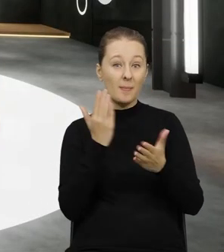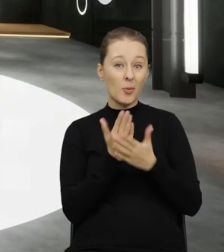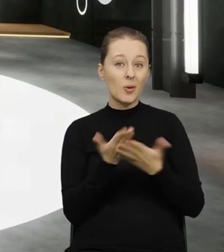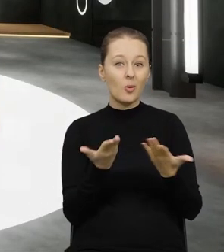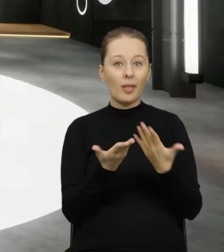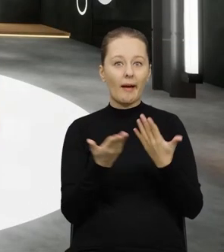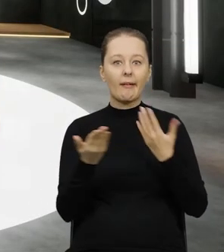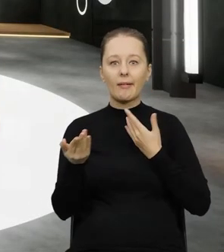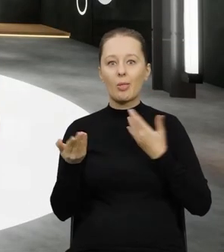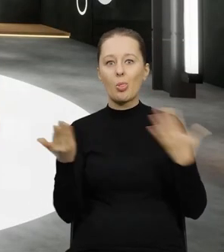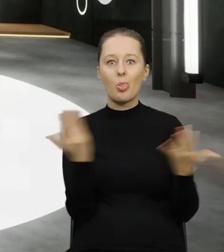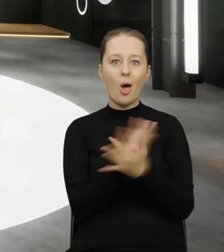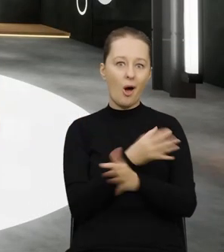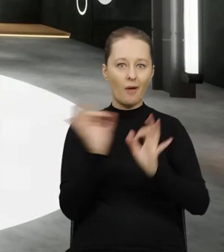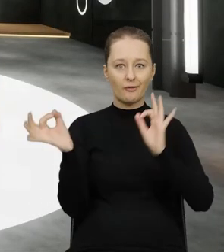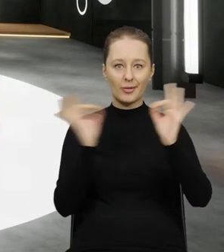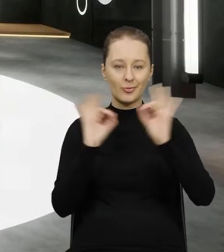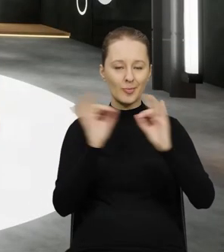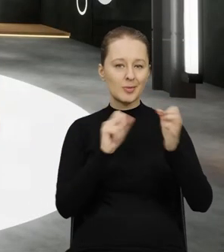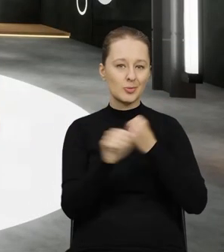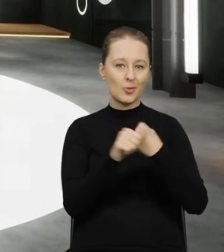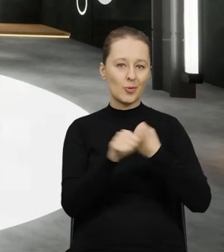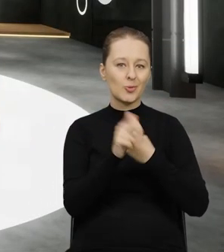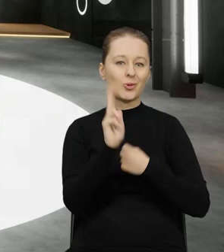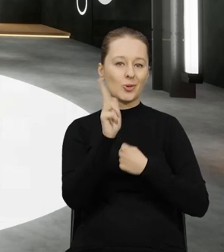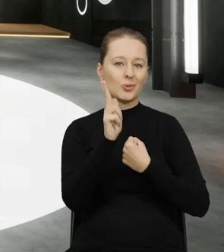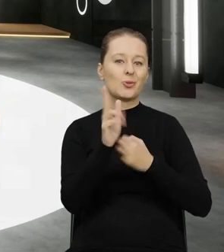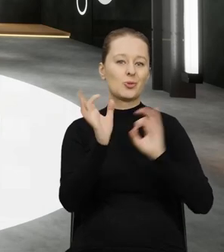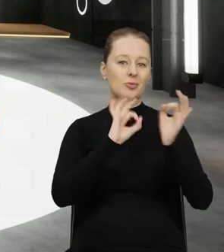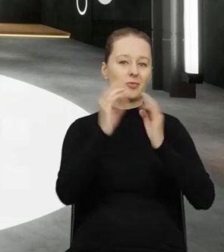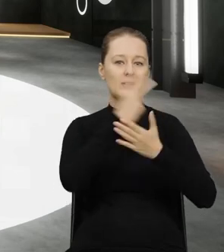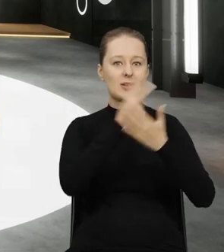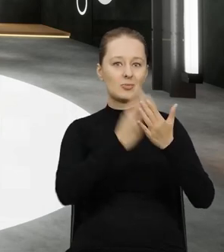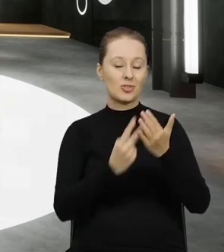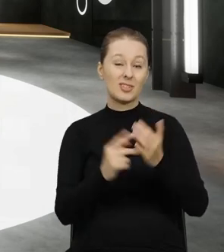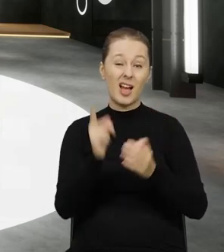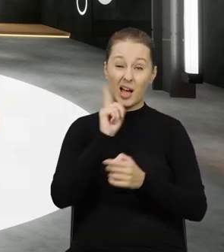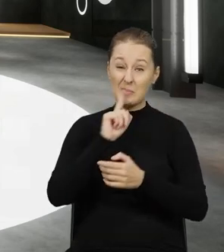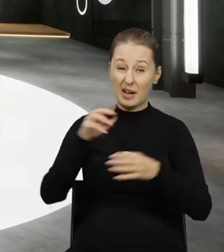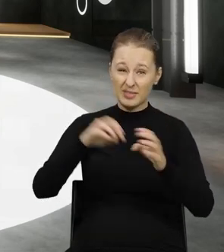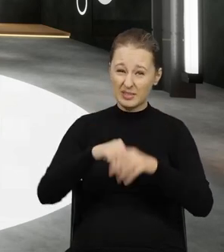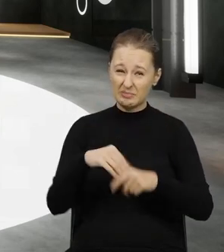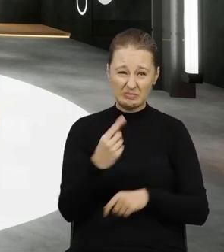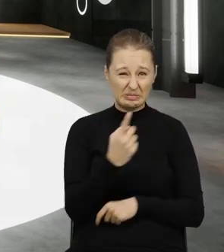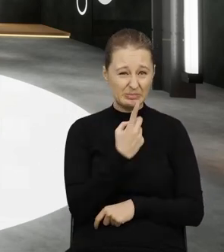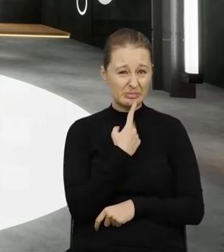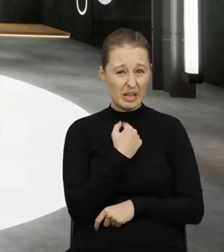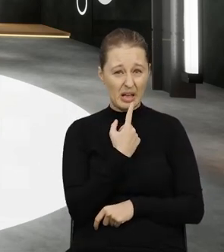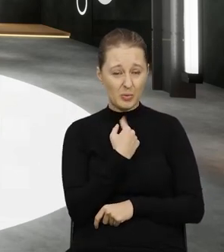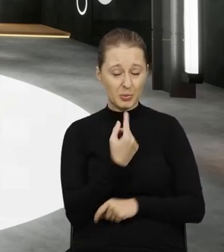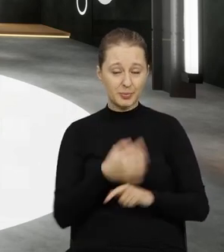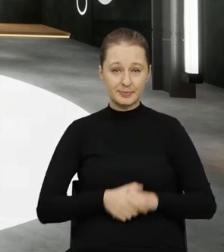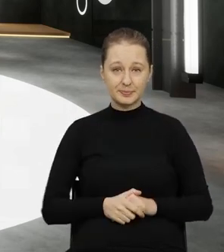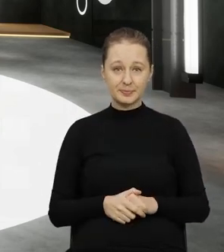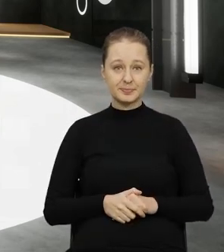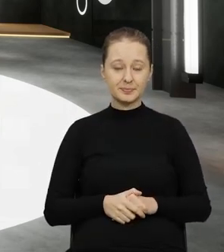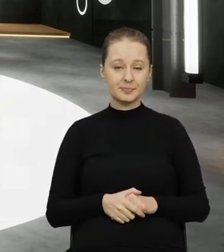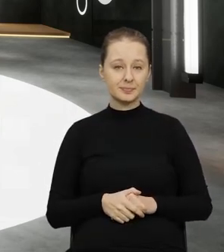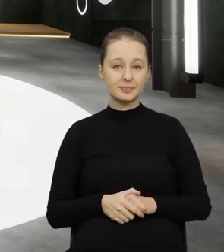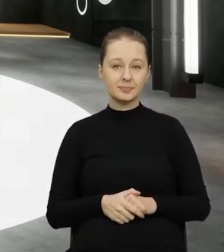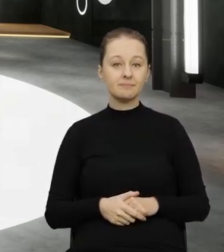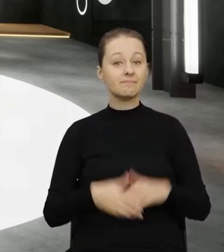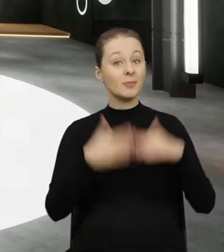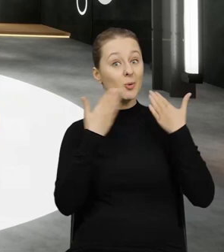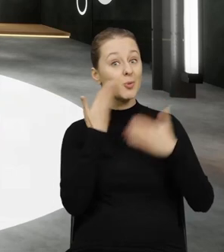tylko i wyłącznie pewnym niusem, który ma spowodować, że ktoś te informacje przeczyta, a prawdy w niej jest bardzo niewiele.